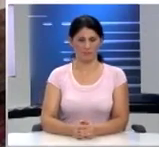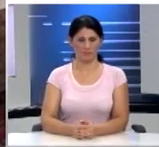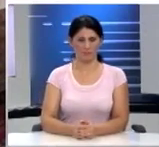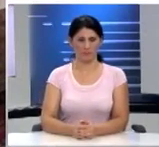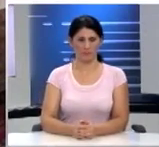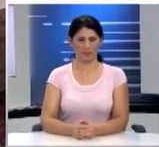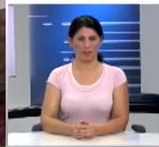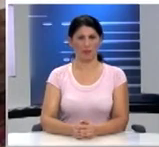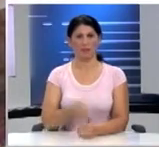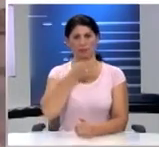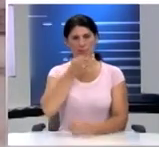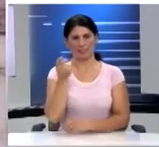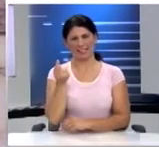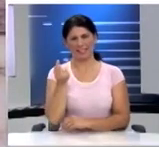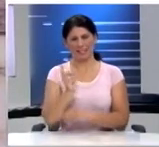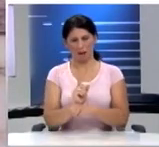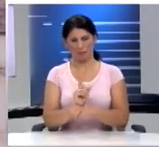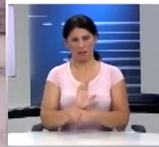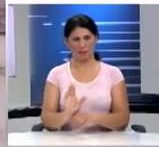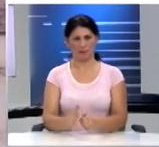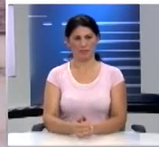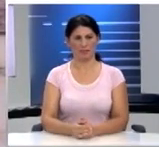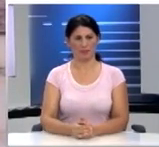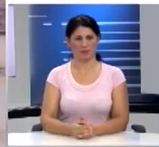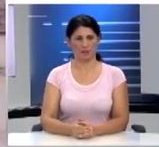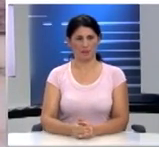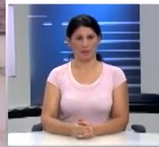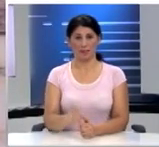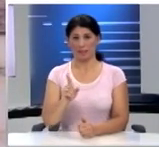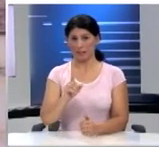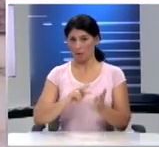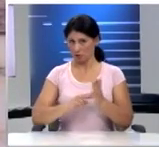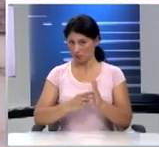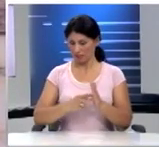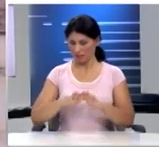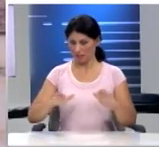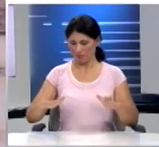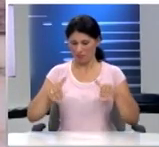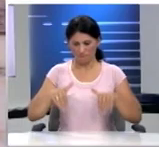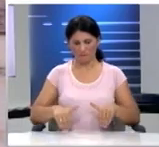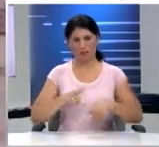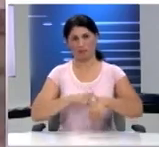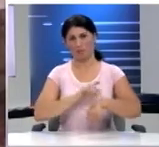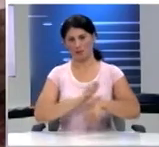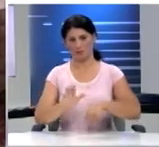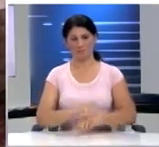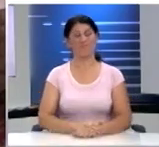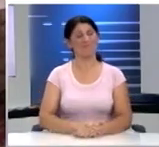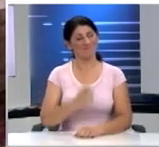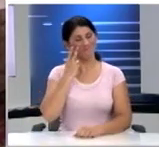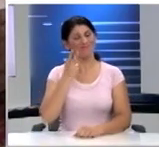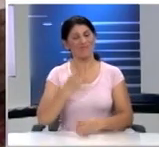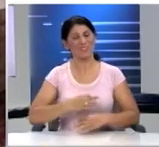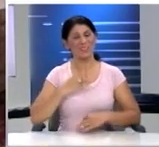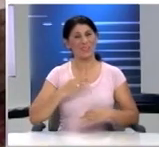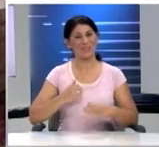έχετε το λόγο για λίγα λεπτά και αν προσέξατε τα παιδιά τήρησαν το χρόνο το πρόσεξα πρόεδρε και μάλιστα πρέπει να